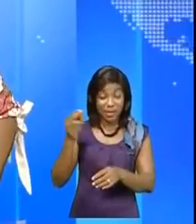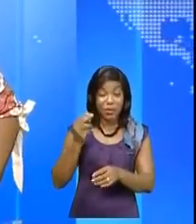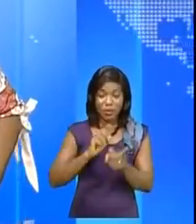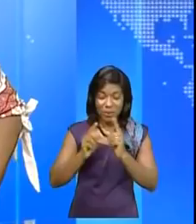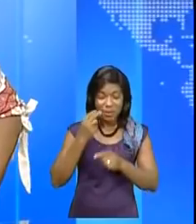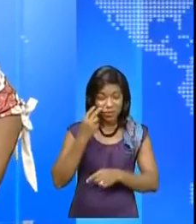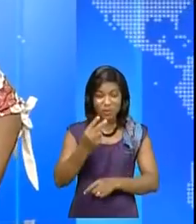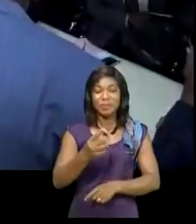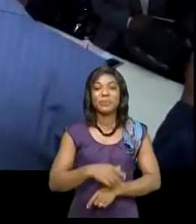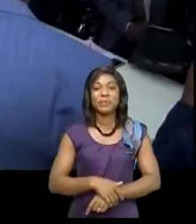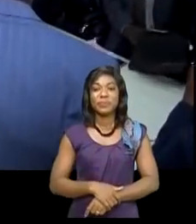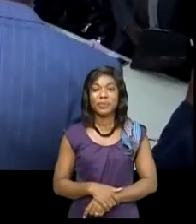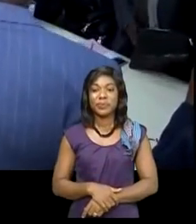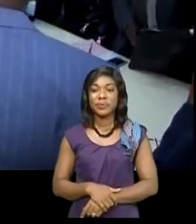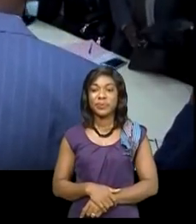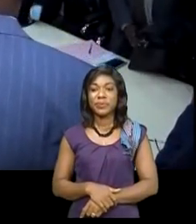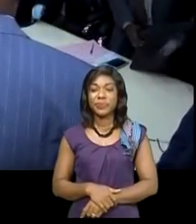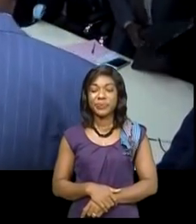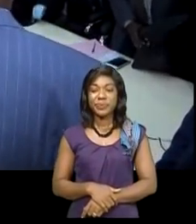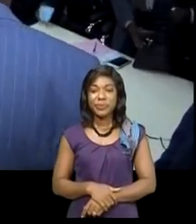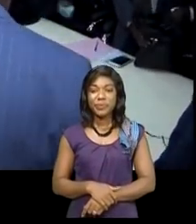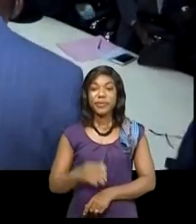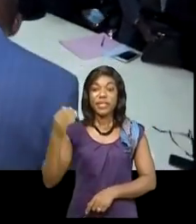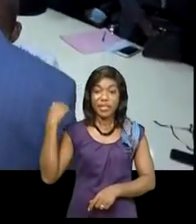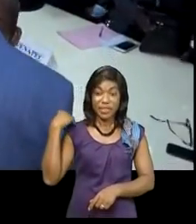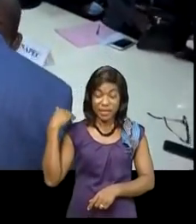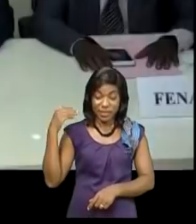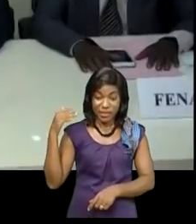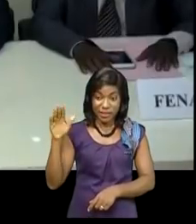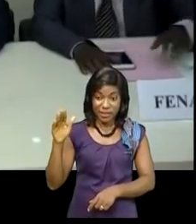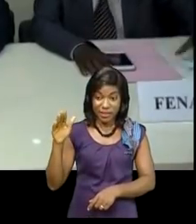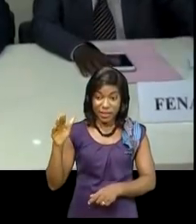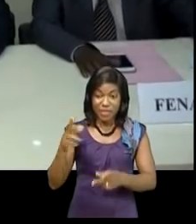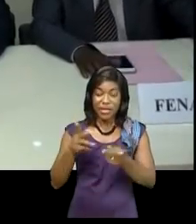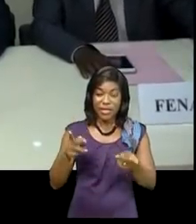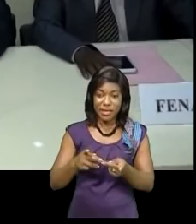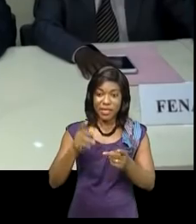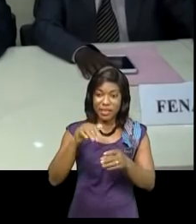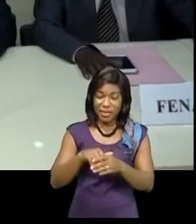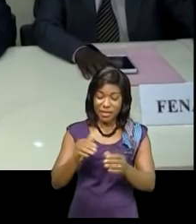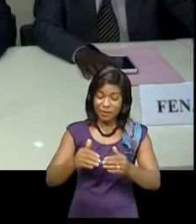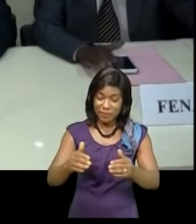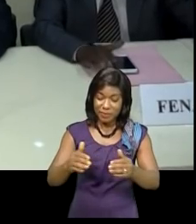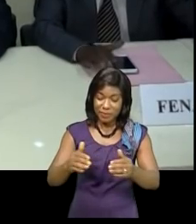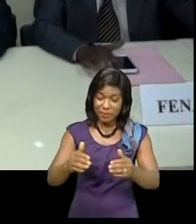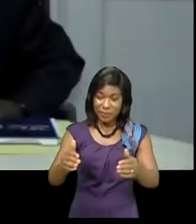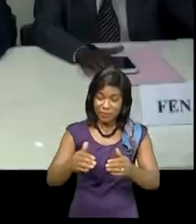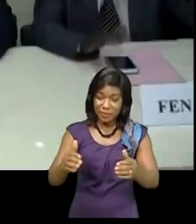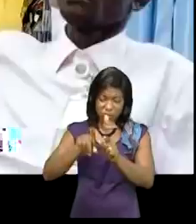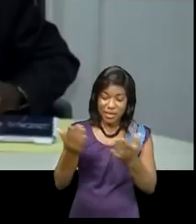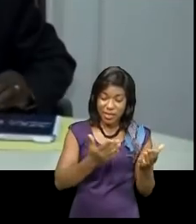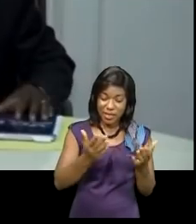bye-toi-vous. Dresser un état des lieux lucides de l'écosystème dans lequel évolue le petit et moyen des entreprises